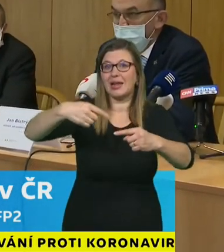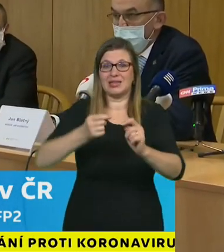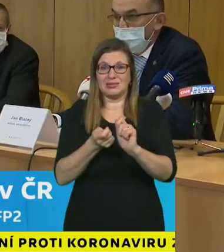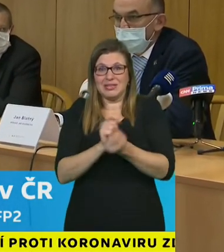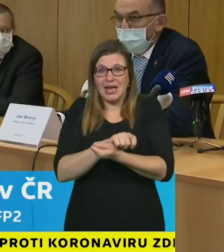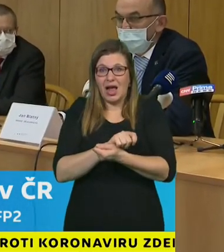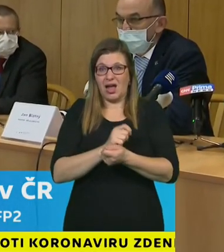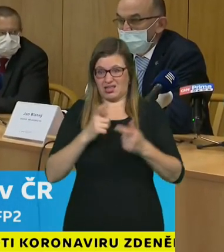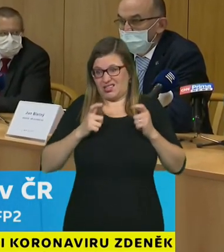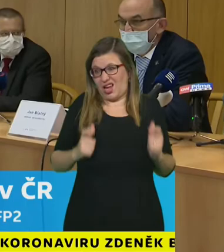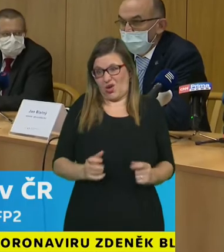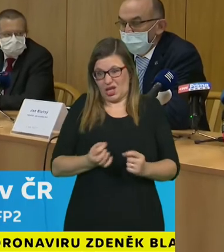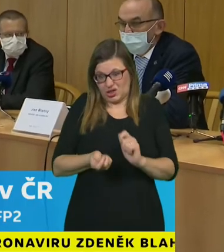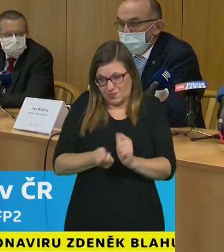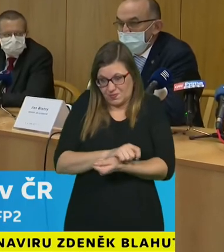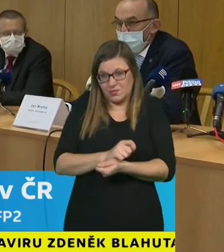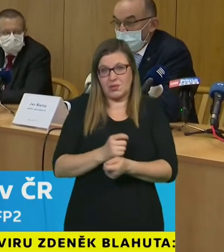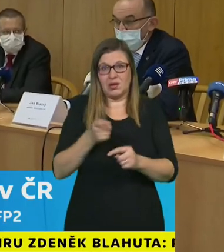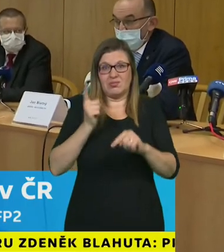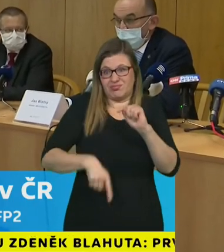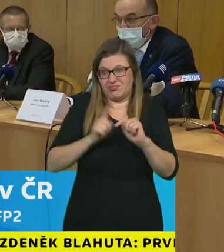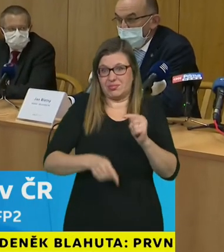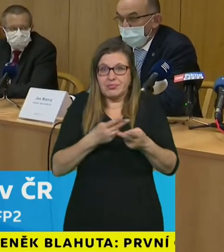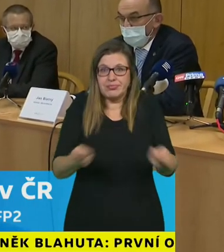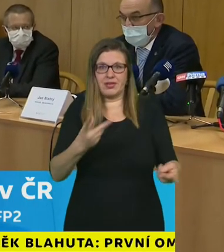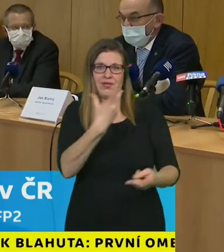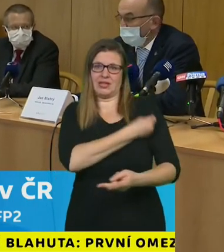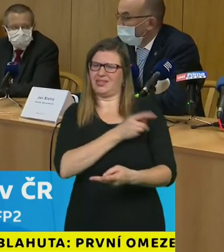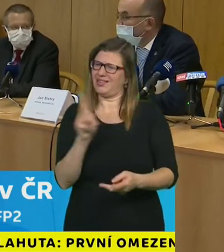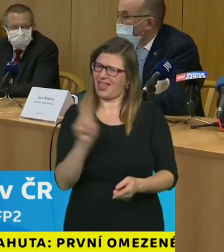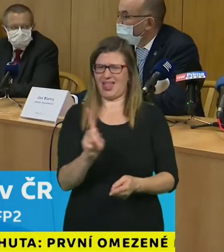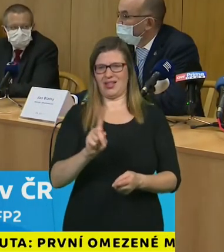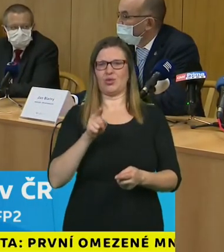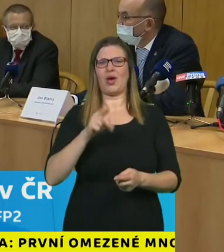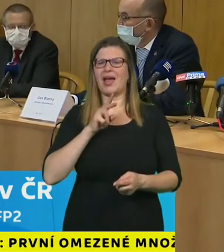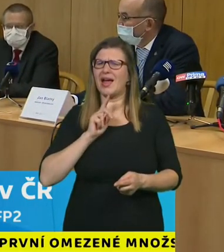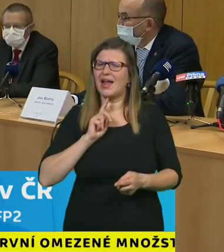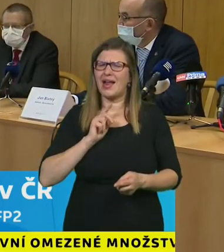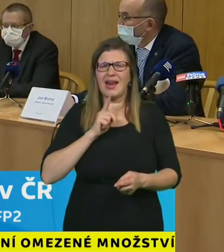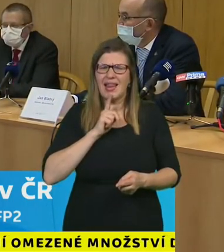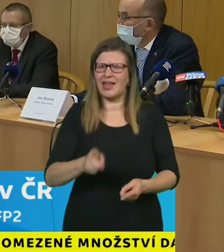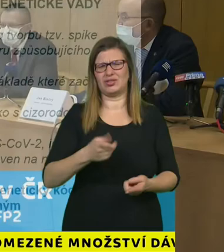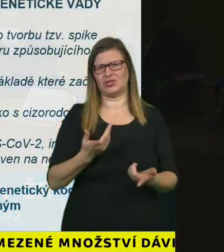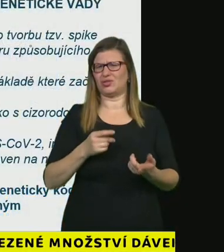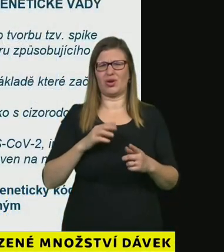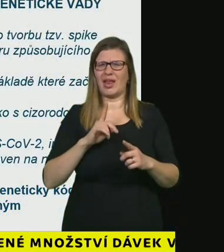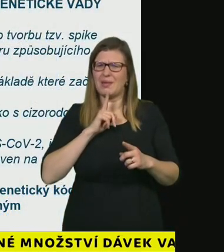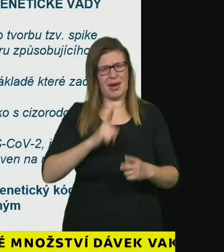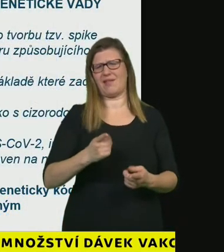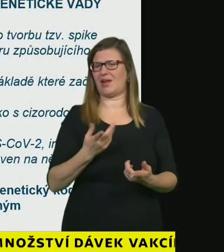žádné genetické vady je to lež a ti kteří říkají že se tak stane nemají pravdu